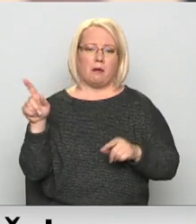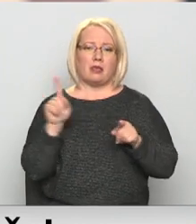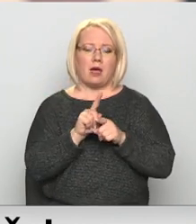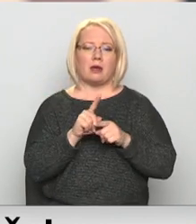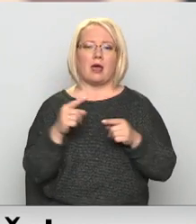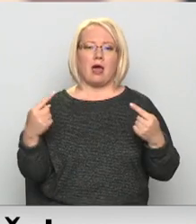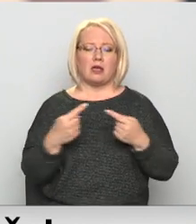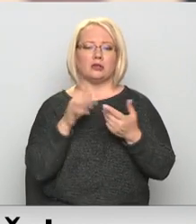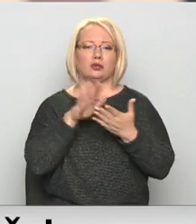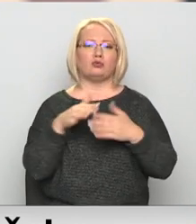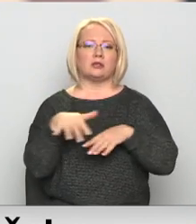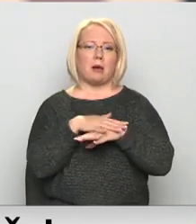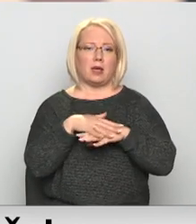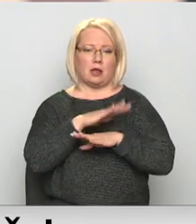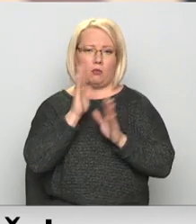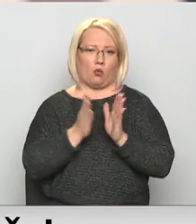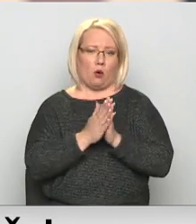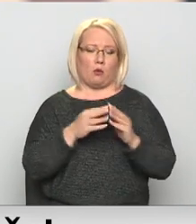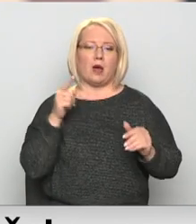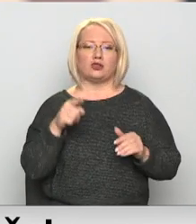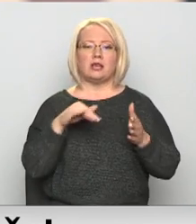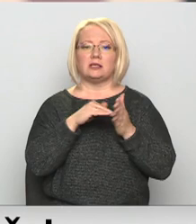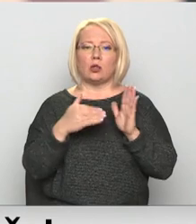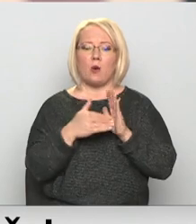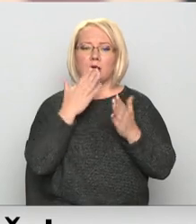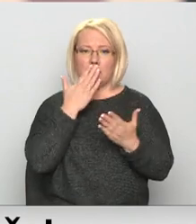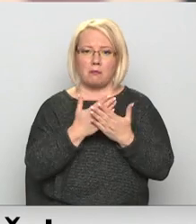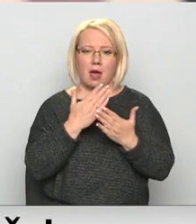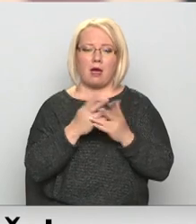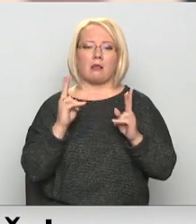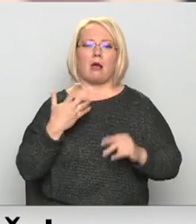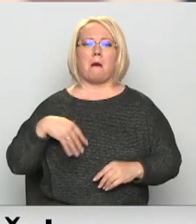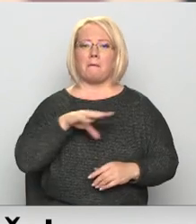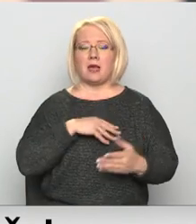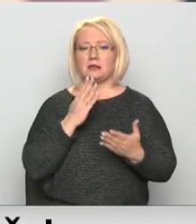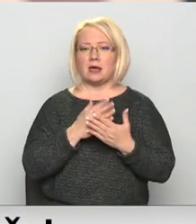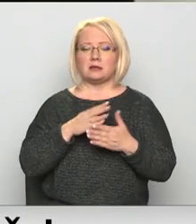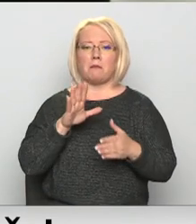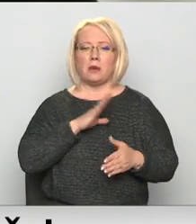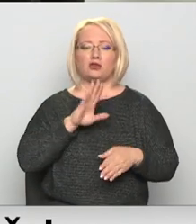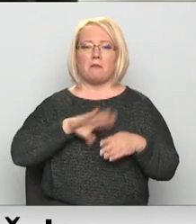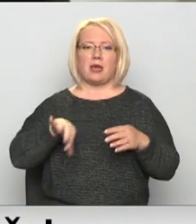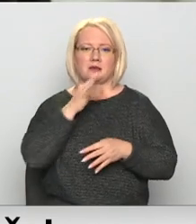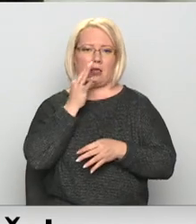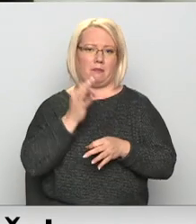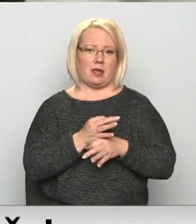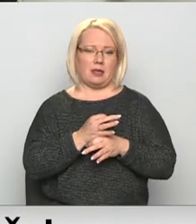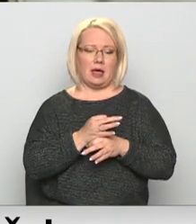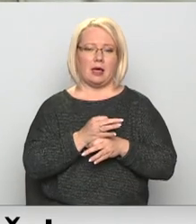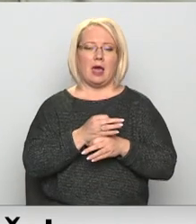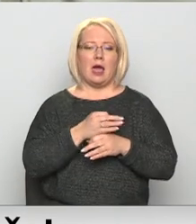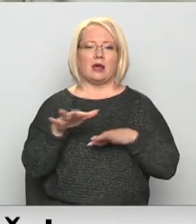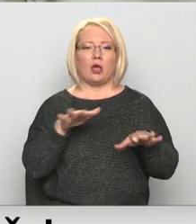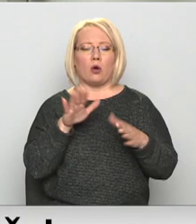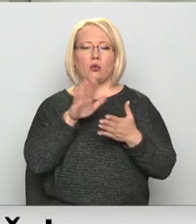sabiedrību kopumā. Jo šī situācija parāda, ka mēs esam bijuši bezatbildīgi. Reaģējot uz